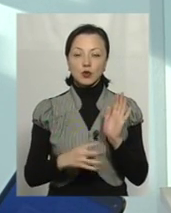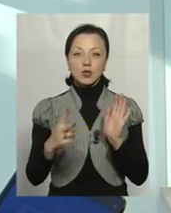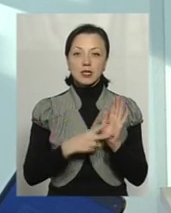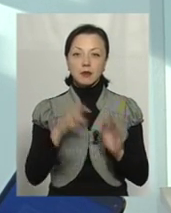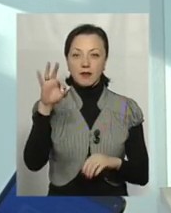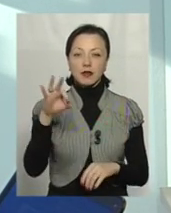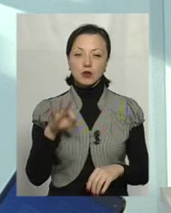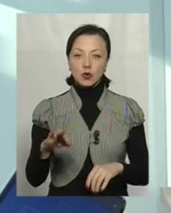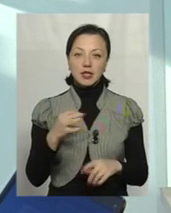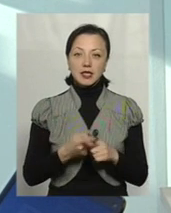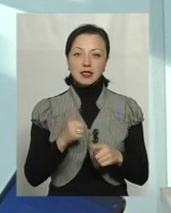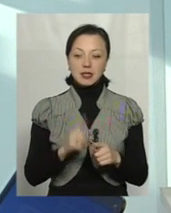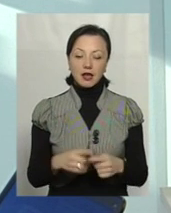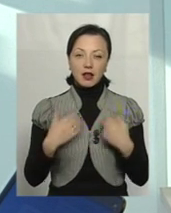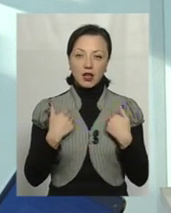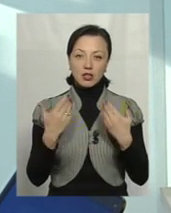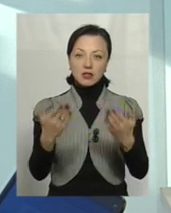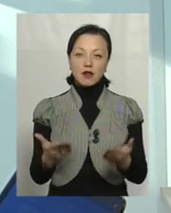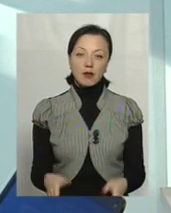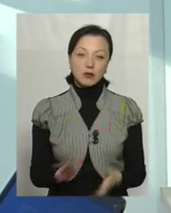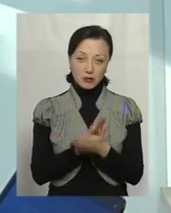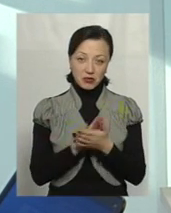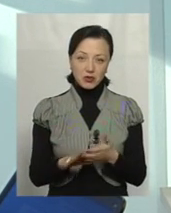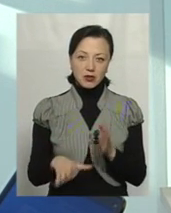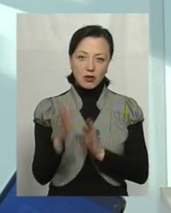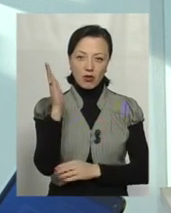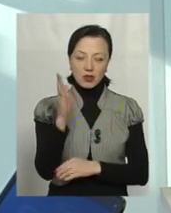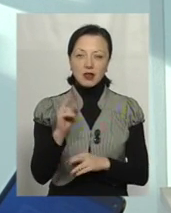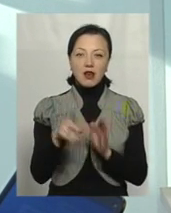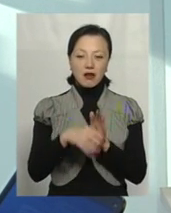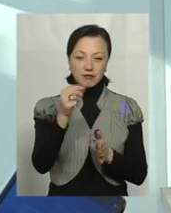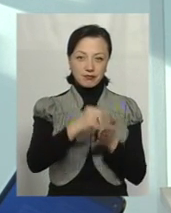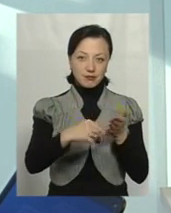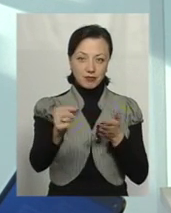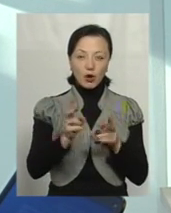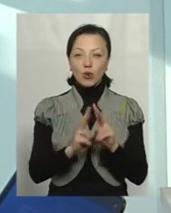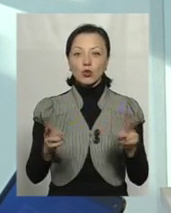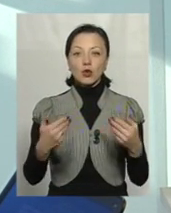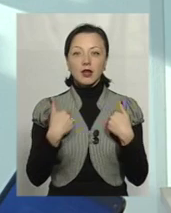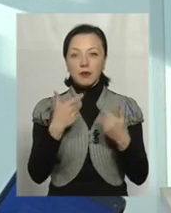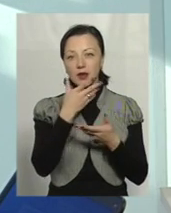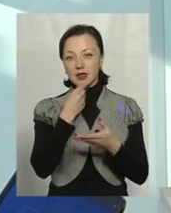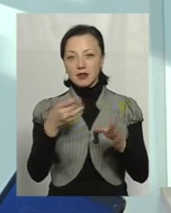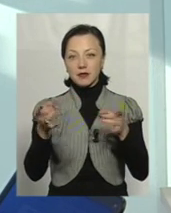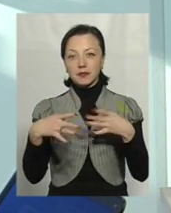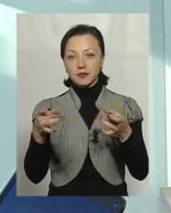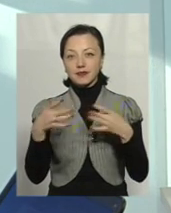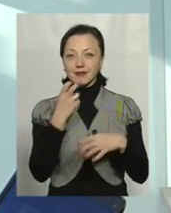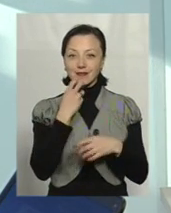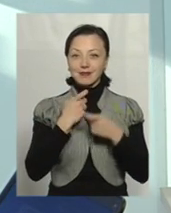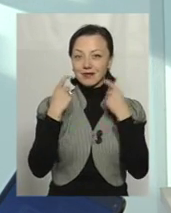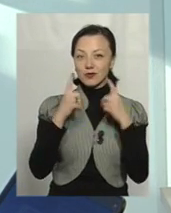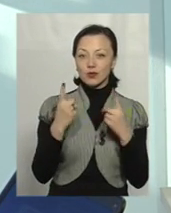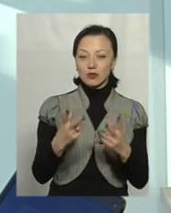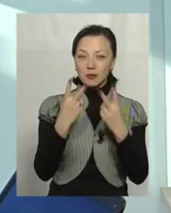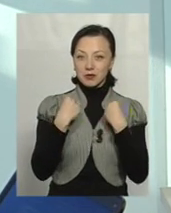відсотків, це, вибачте, наші з вами правдиві голоси. Як ми голосуємо? Хто нам красивіше посміхнеться